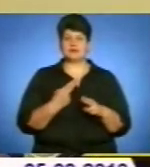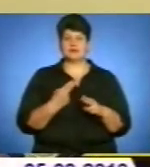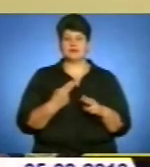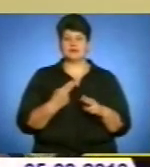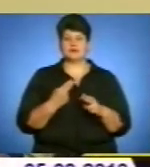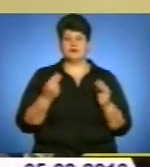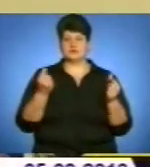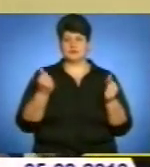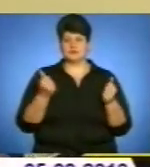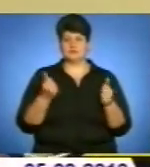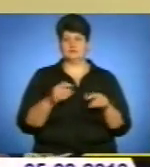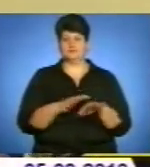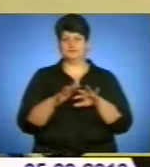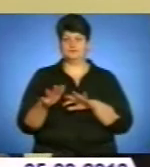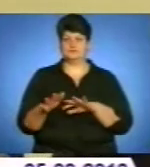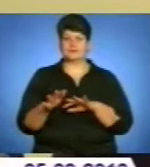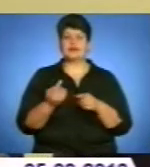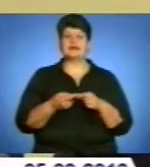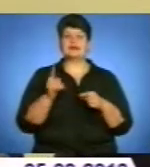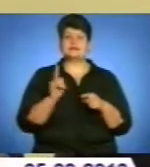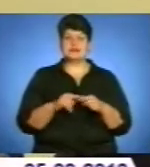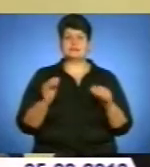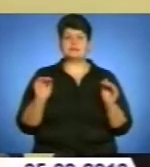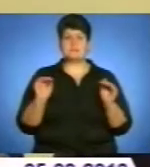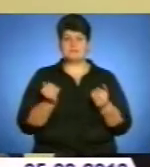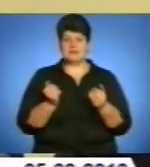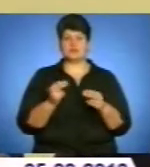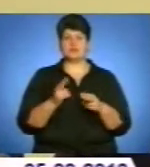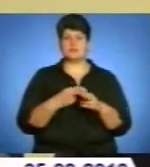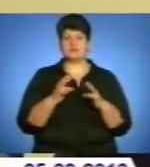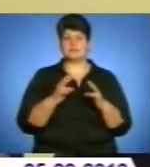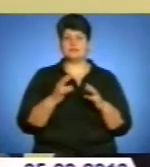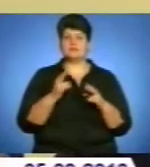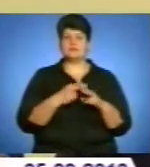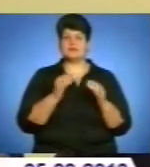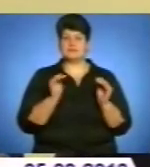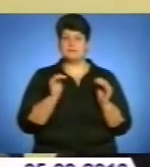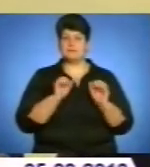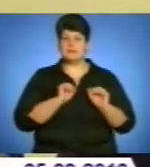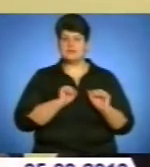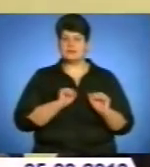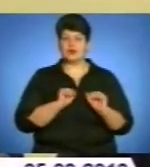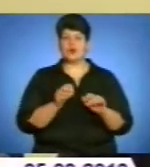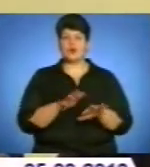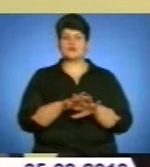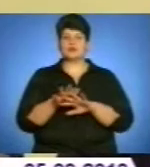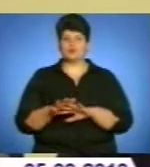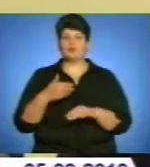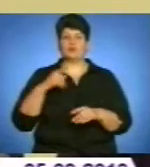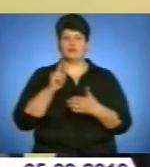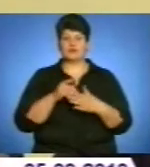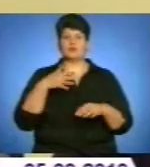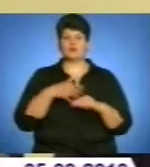розрахунків. Звичайно, це зменшить і безпеку розрахунків. Ми повинні розуміти, що коли людина